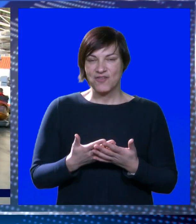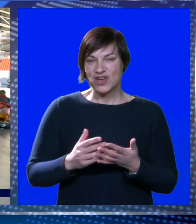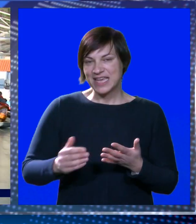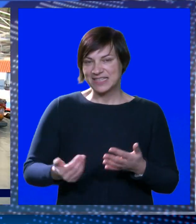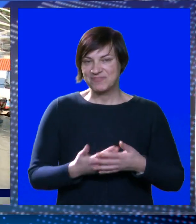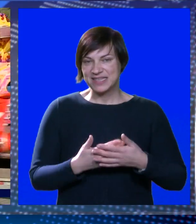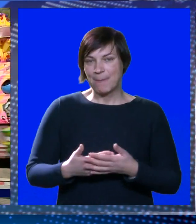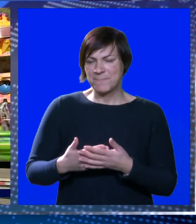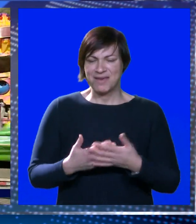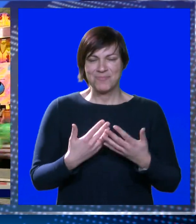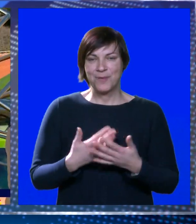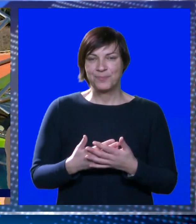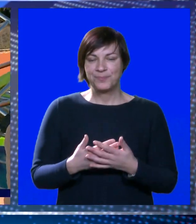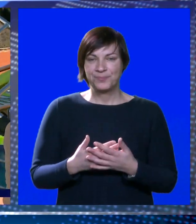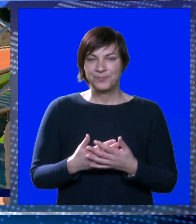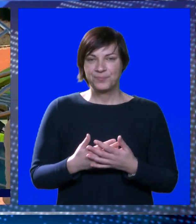bebe, a ono je predoblja.